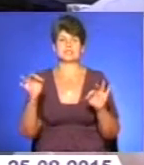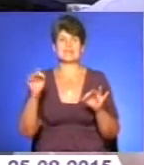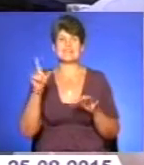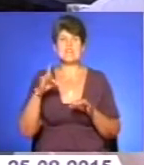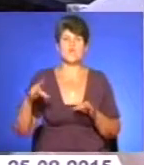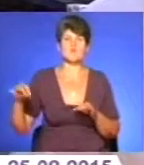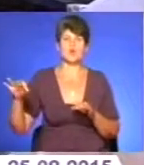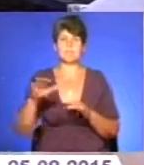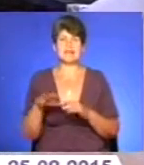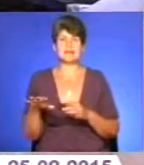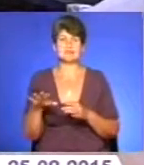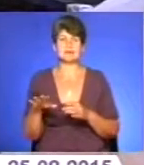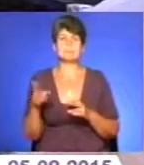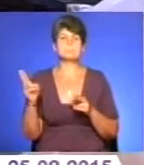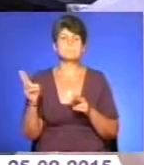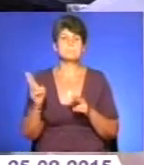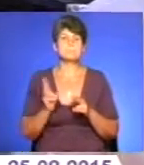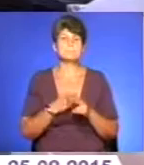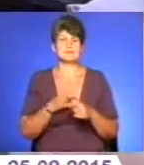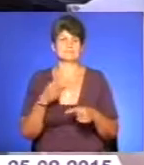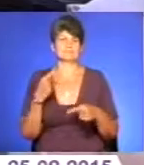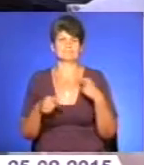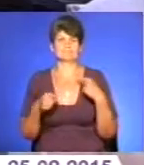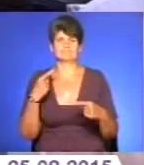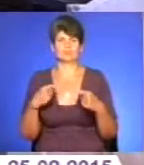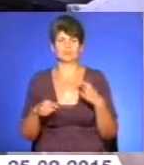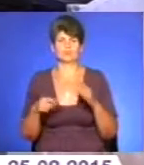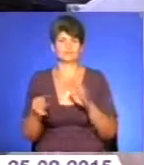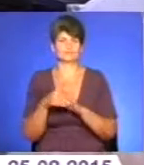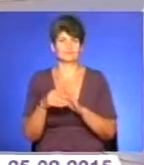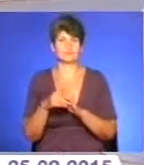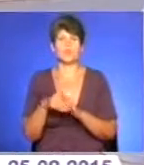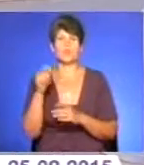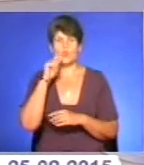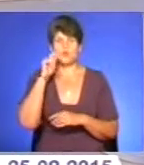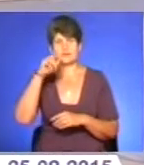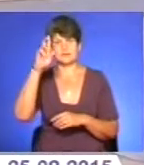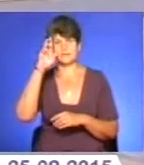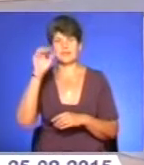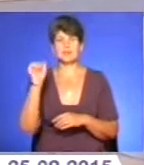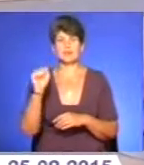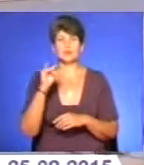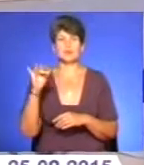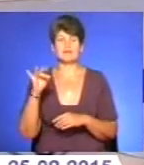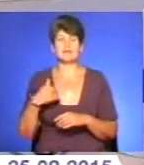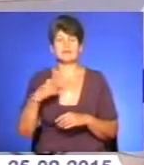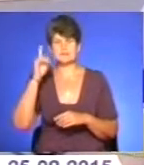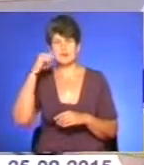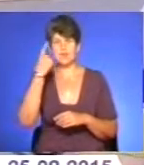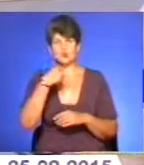європейська, без компромісу до корупції українська держава. Андрія Юркевича я особисто знав.